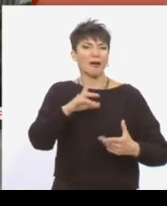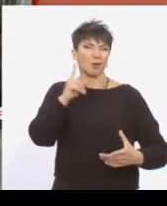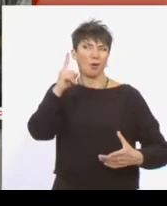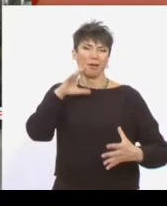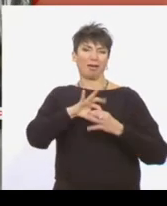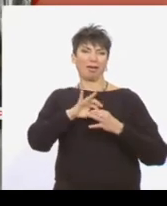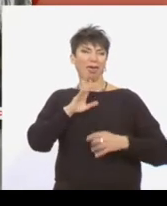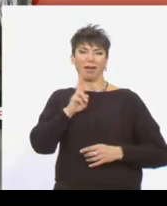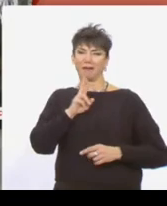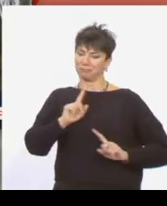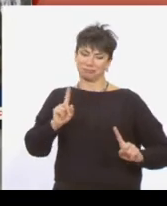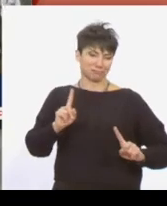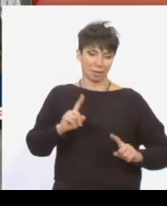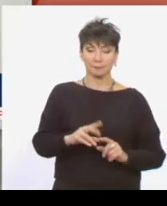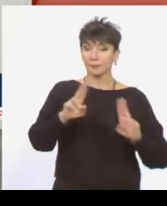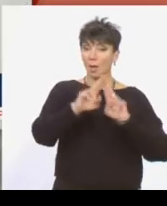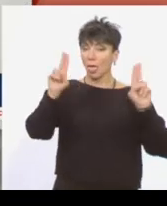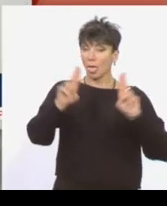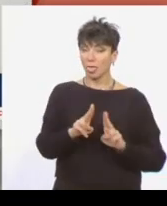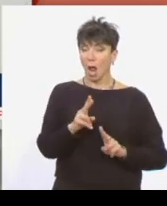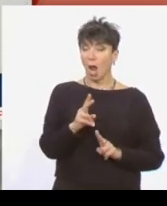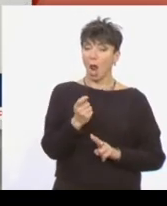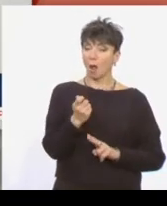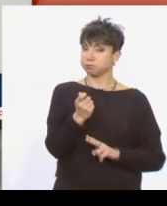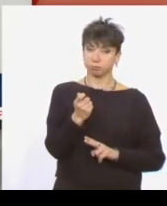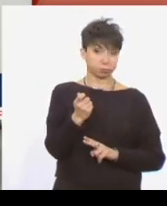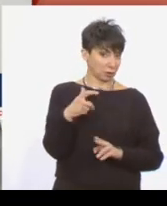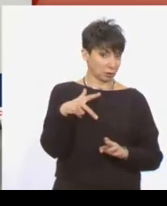Όμως το Διεθνές Δομισματικό Ταμείο προβλέπει περίοδο μεγάλη σύφεση στη Ρωσία.